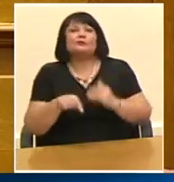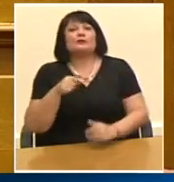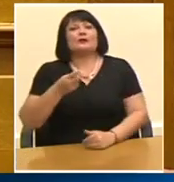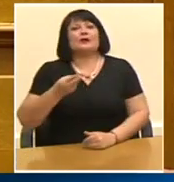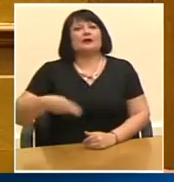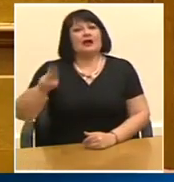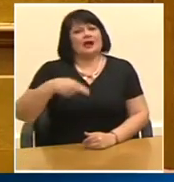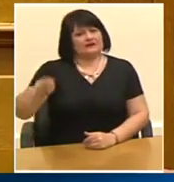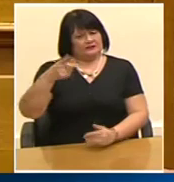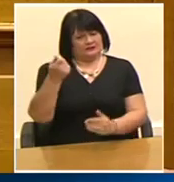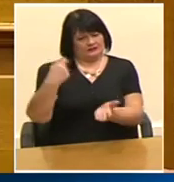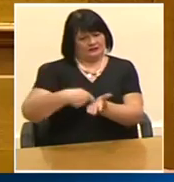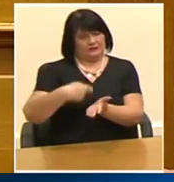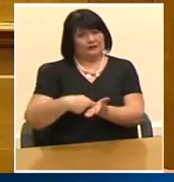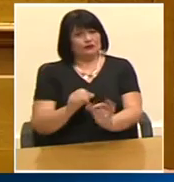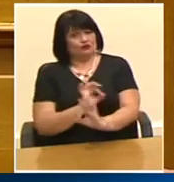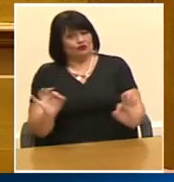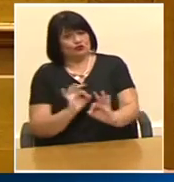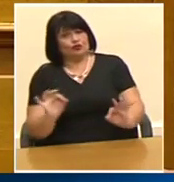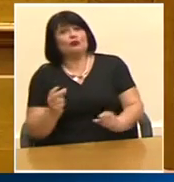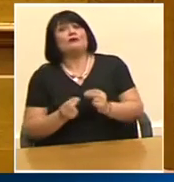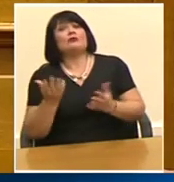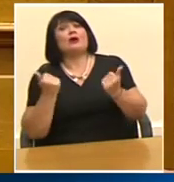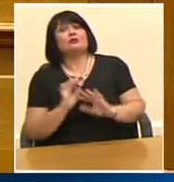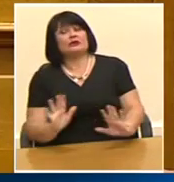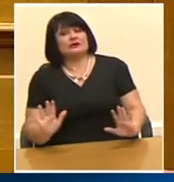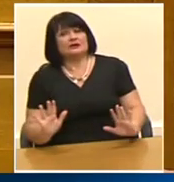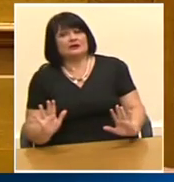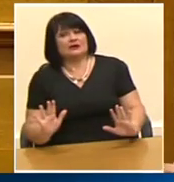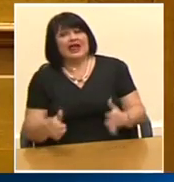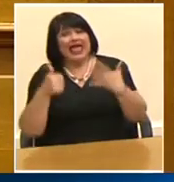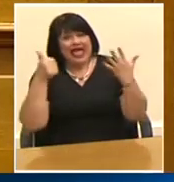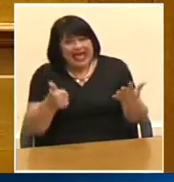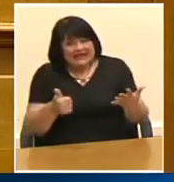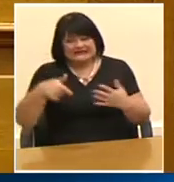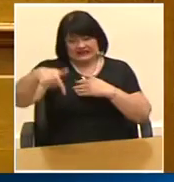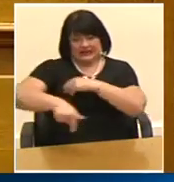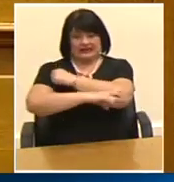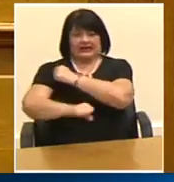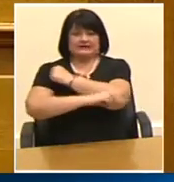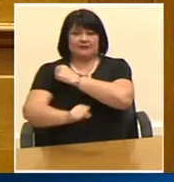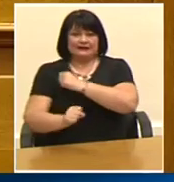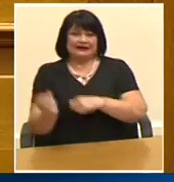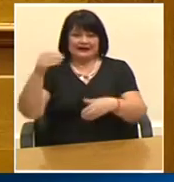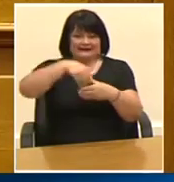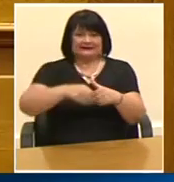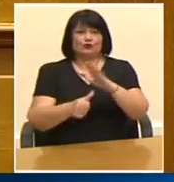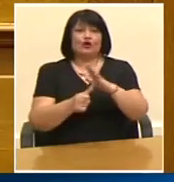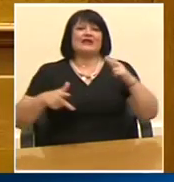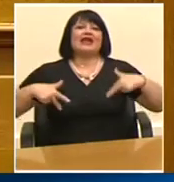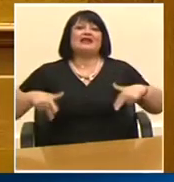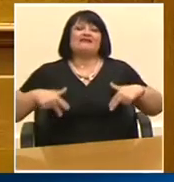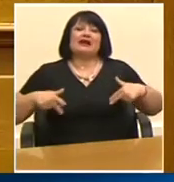αποδοχές είναι μια χαρά τώρα. Οι 6 γενικές γραμματείες που θα λειτουργούν στην Προεδρία της Κυβέρνησης σύνδεση